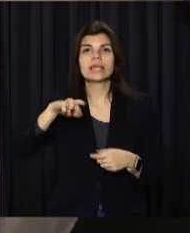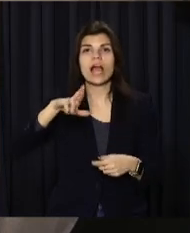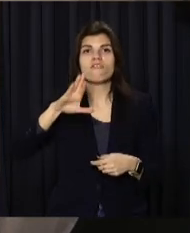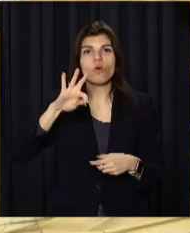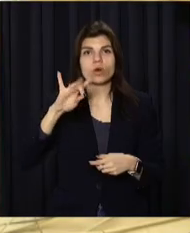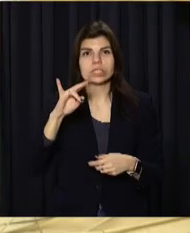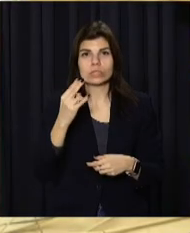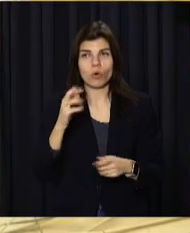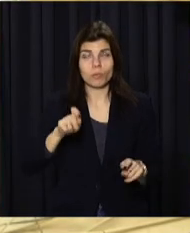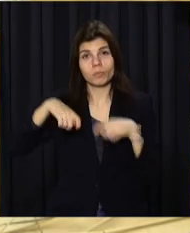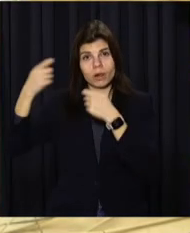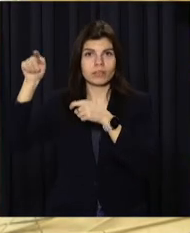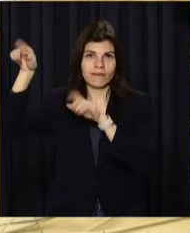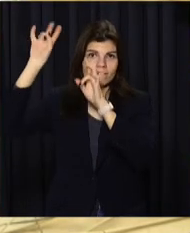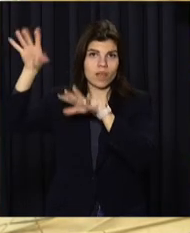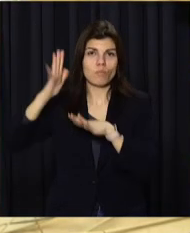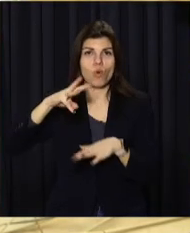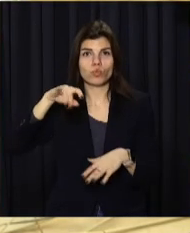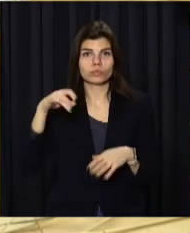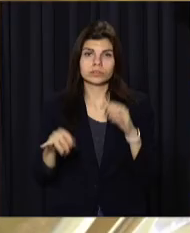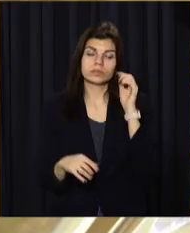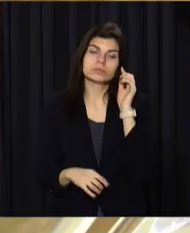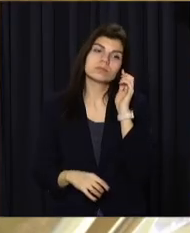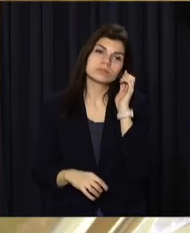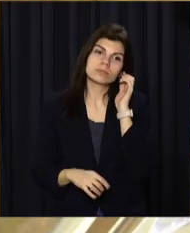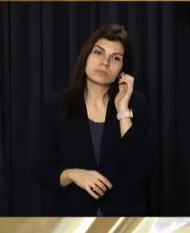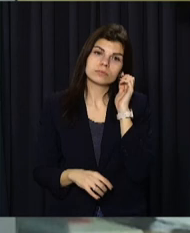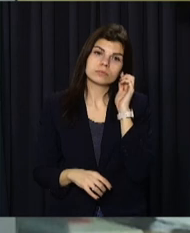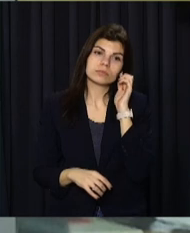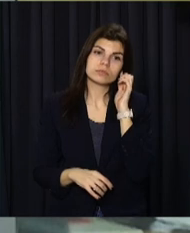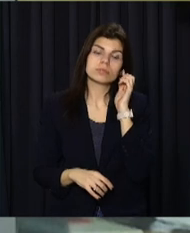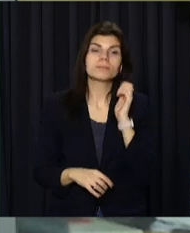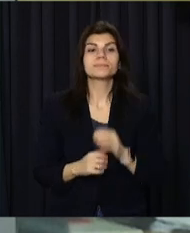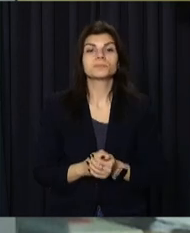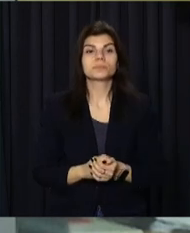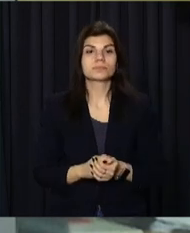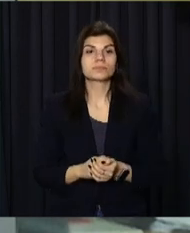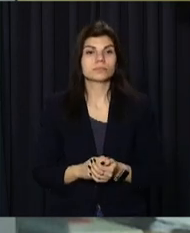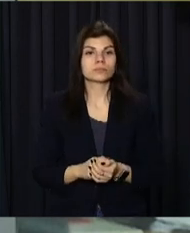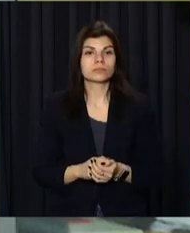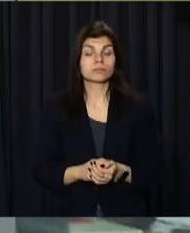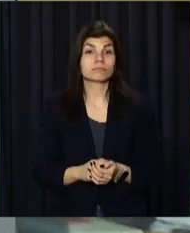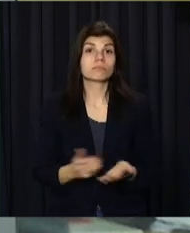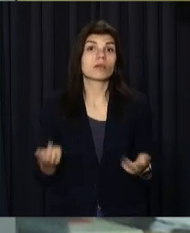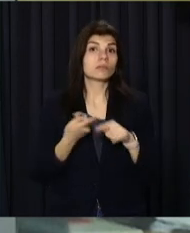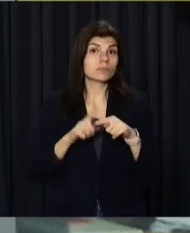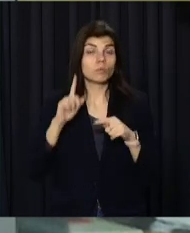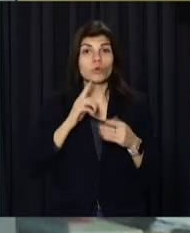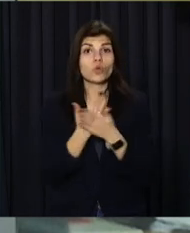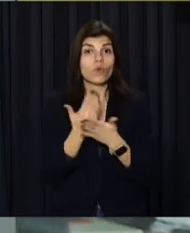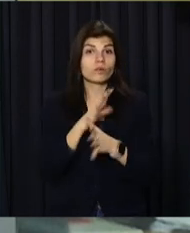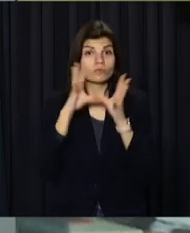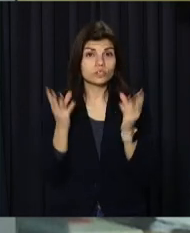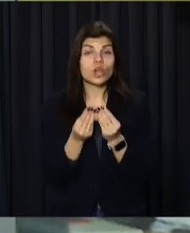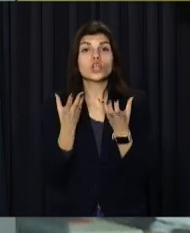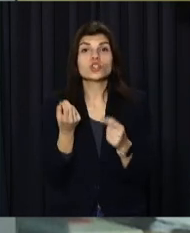Вікторія Вахрушина, Ярослав Засоба, Open News, телеканал «Відкритий». На цьому в мене все. Ще